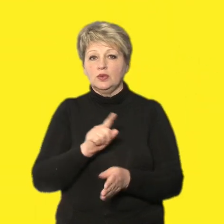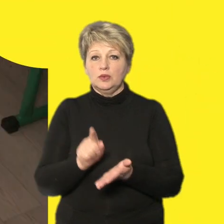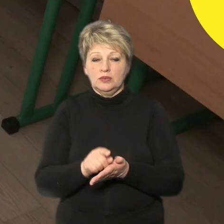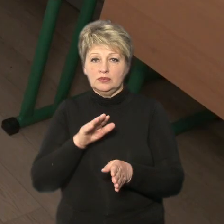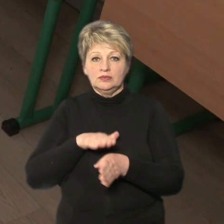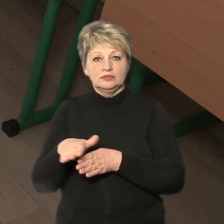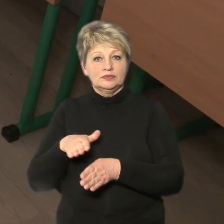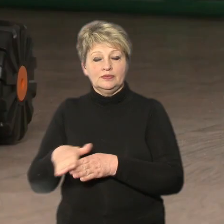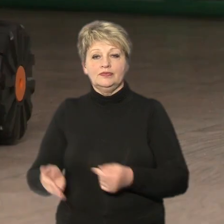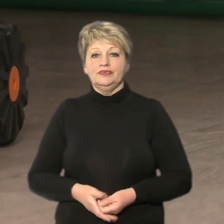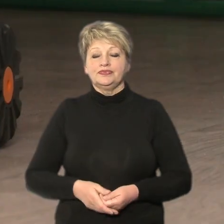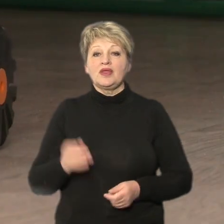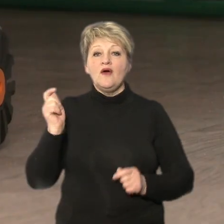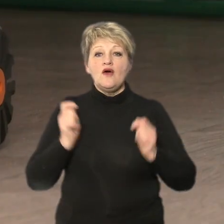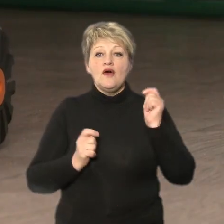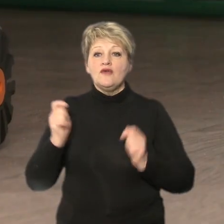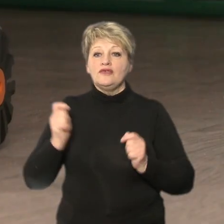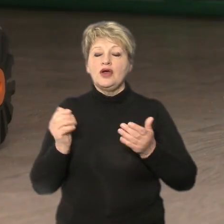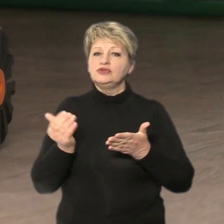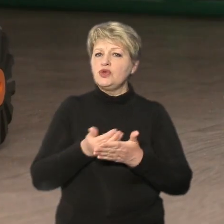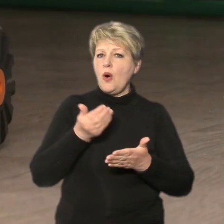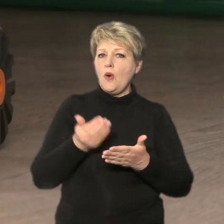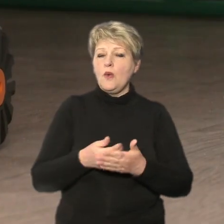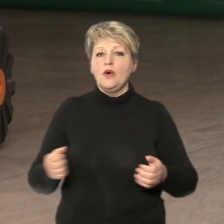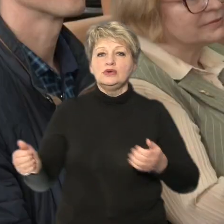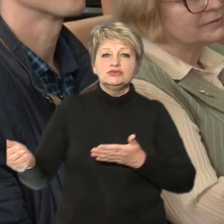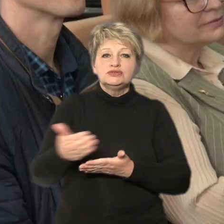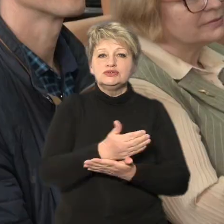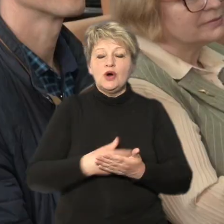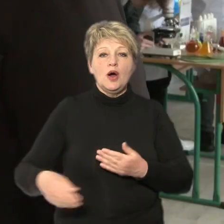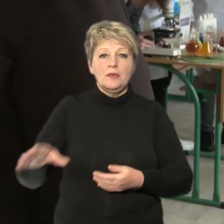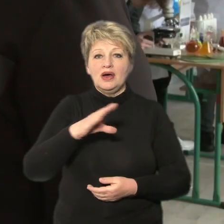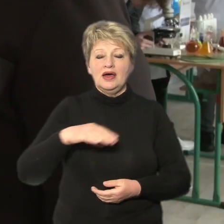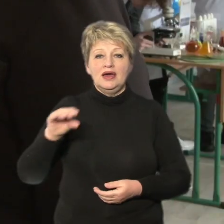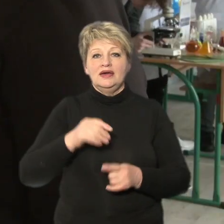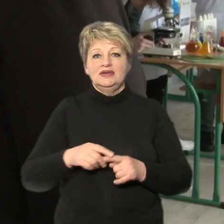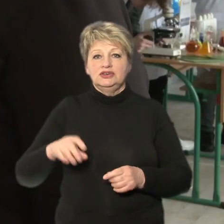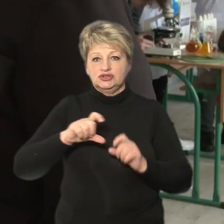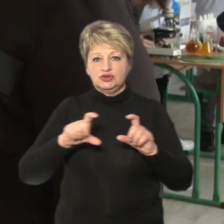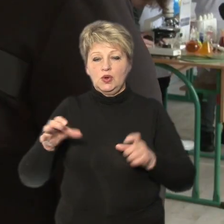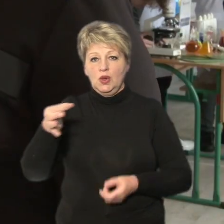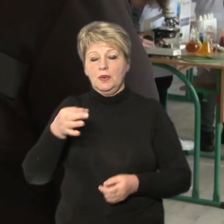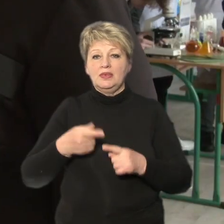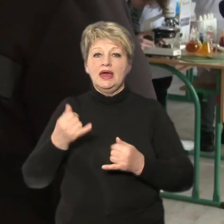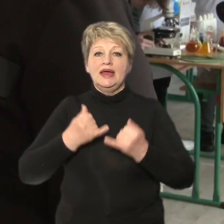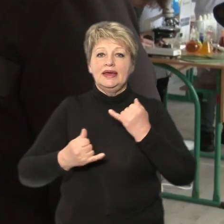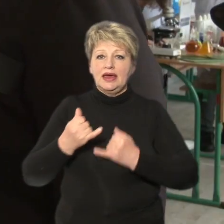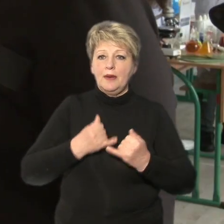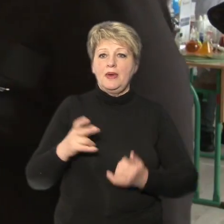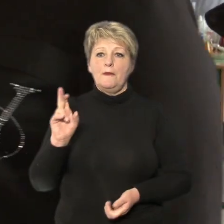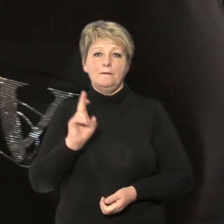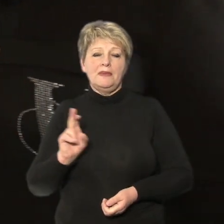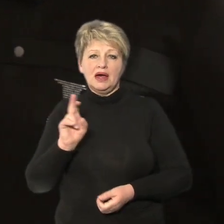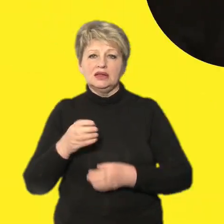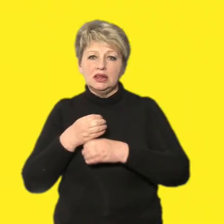Фестиваль інновацій зібрав освітян з усіх шкіл області. Це хімічна лабораторія, біологічна